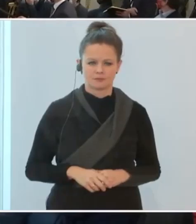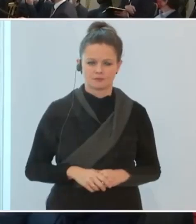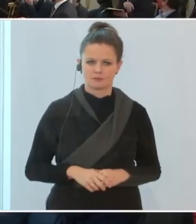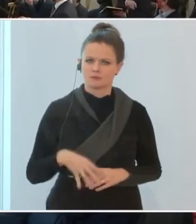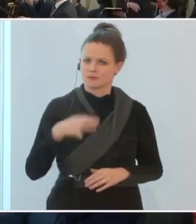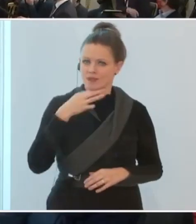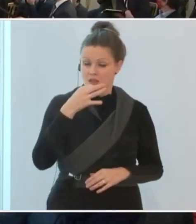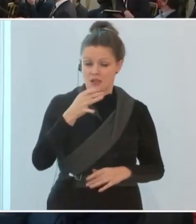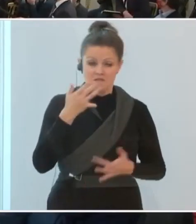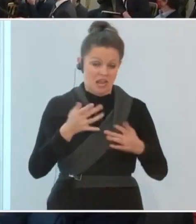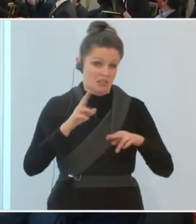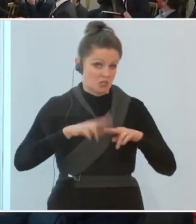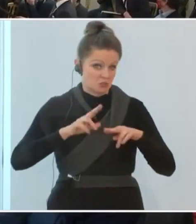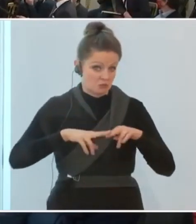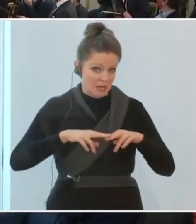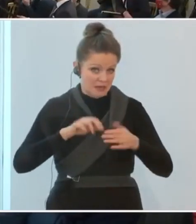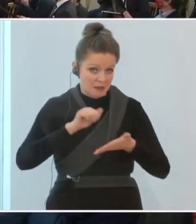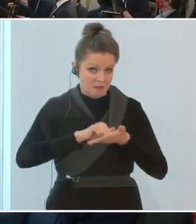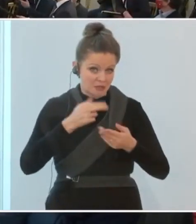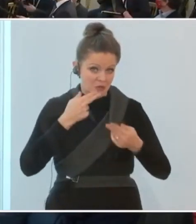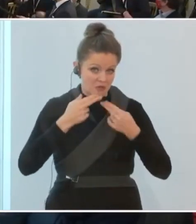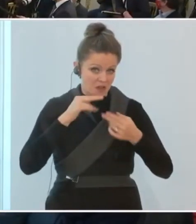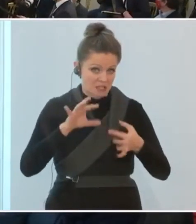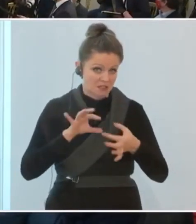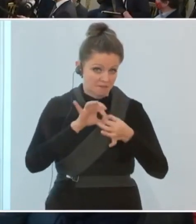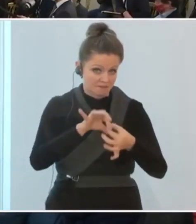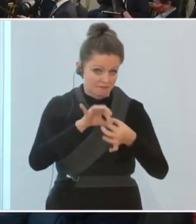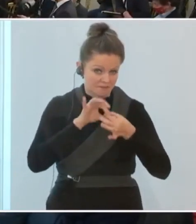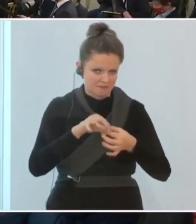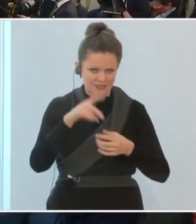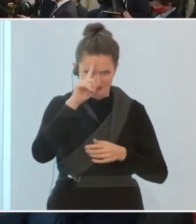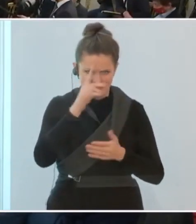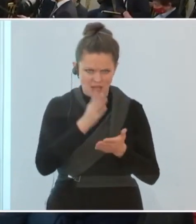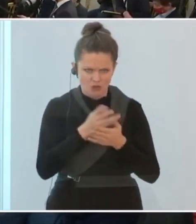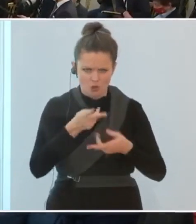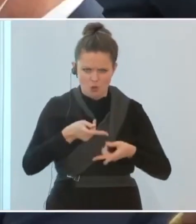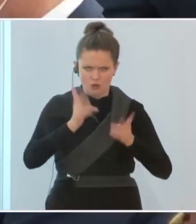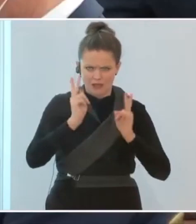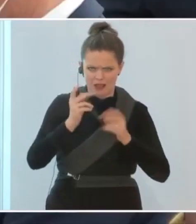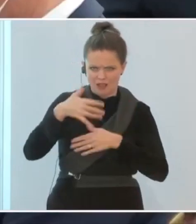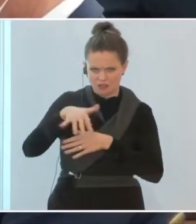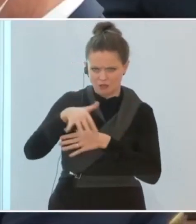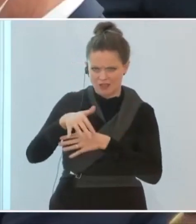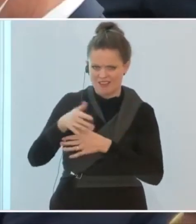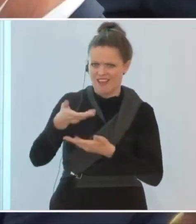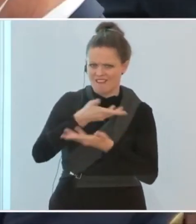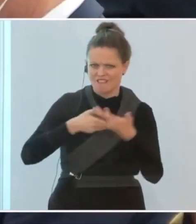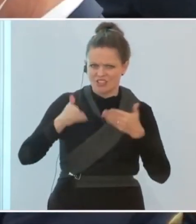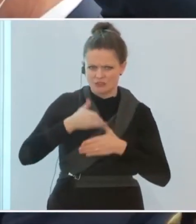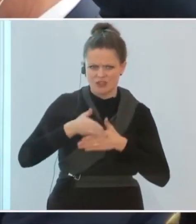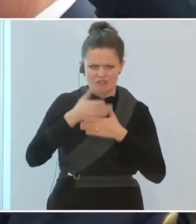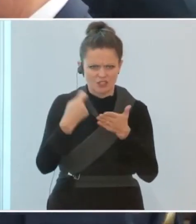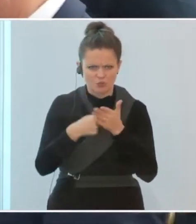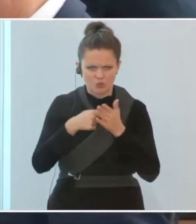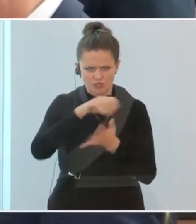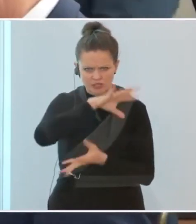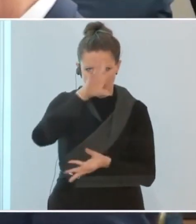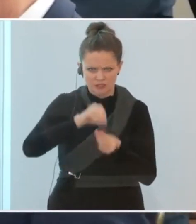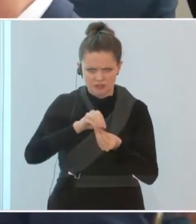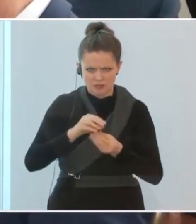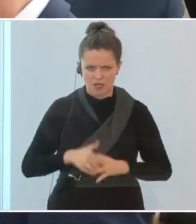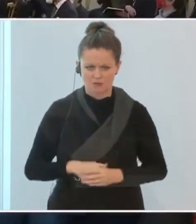wahrscheinlich auch später aufkommen wird bei der zweiten Pressekonferenz. Wissen Sie ungefähr Hotellerie und Gastronomie, diese Wirtschaftshilfen, was das alles kosten wird?